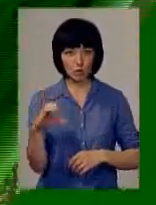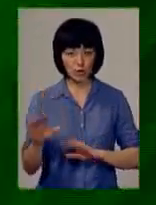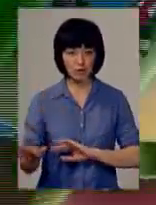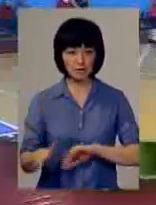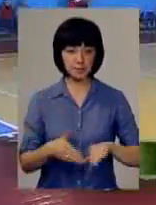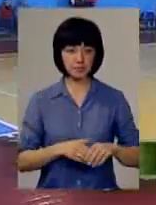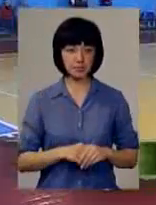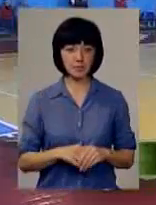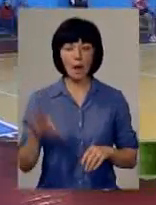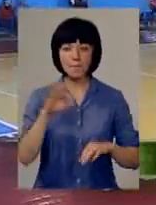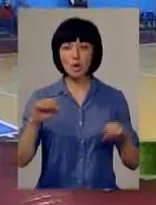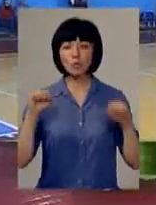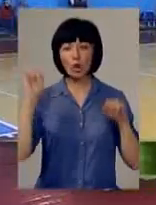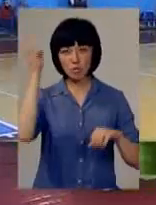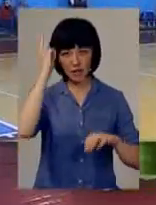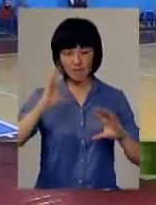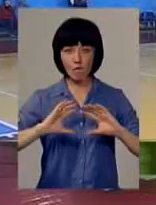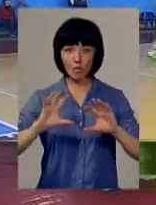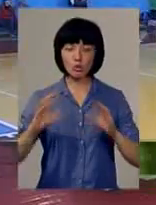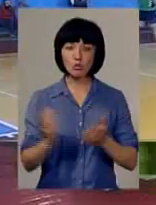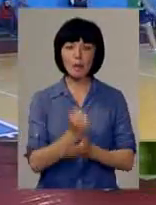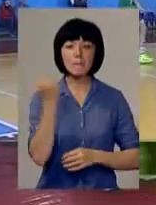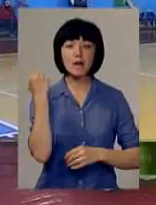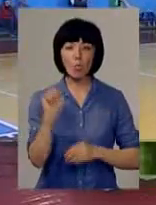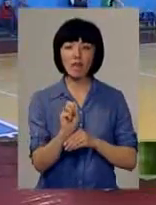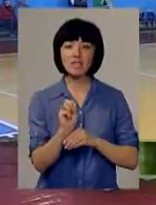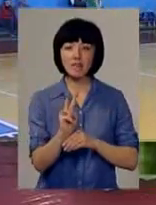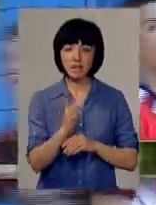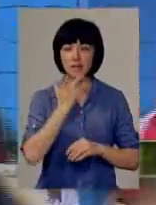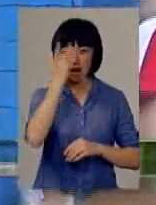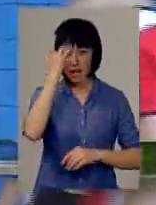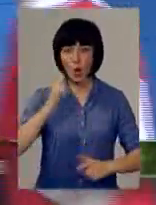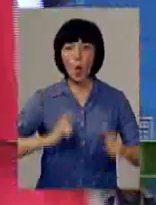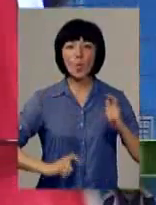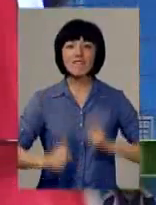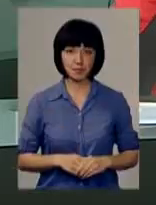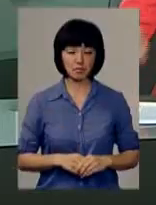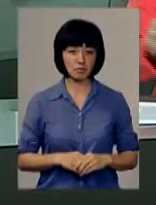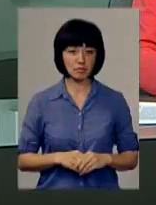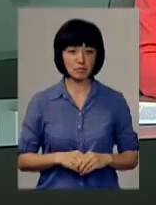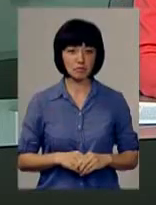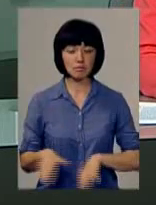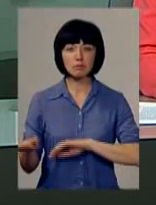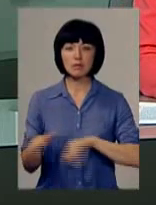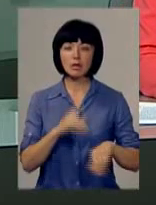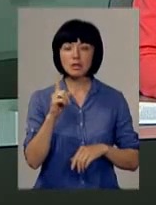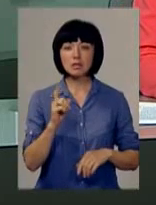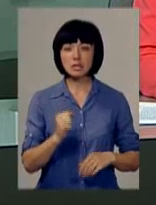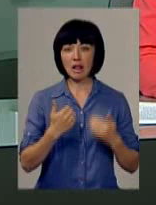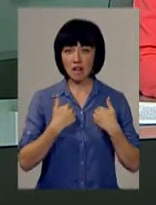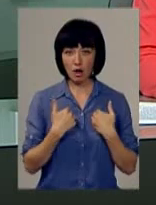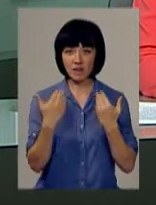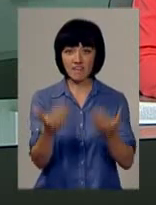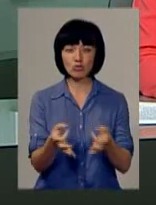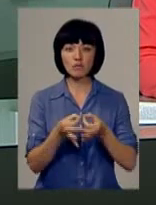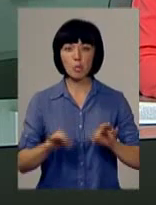Про спорт. Подільські волейболісти добули перемогу на 12-літній універсіаді. За нашу і вашу